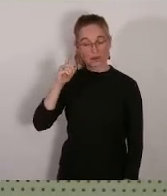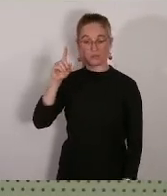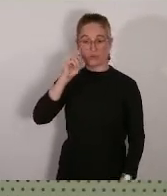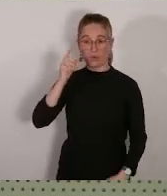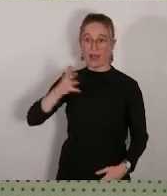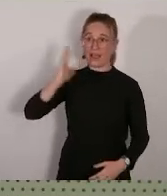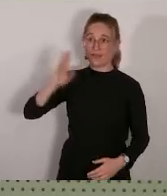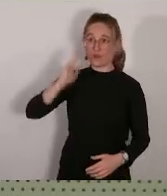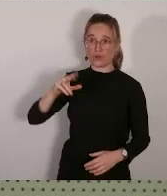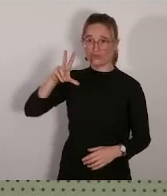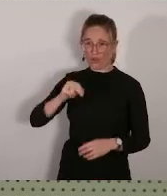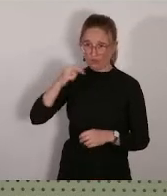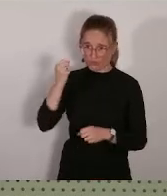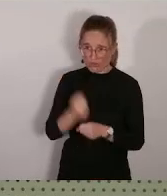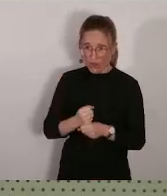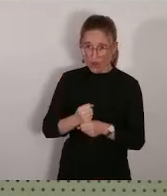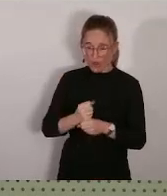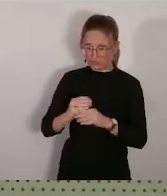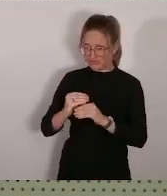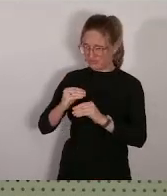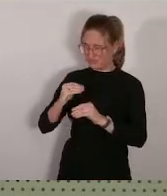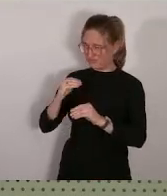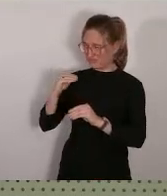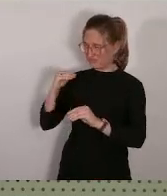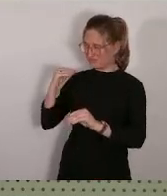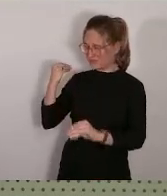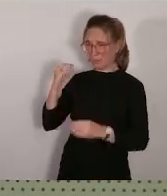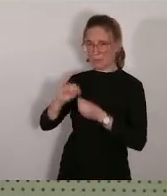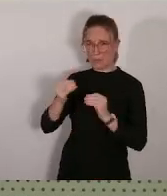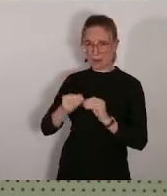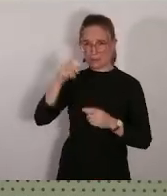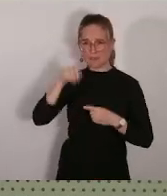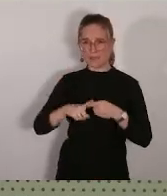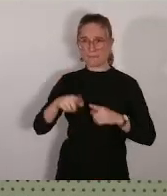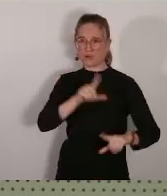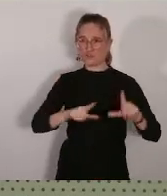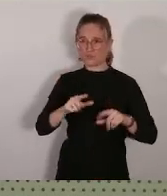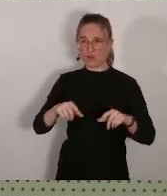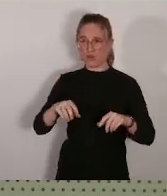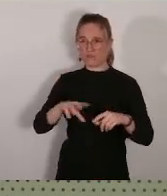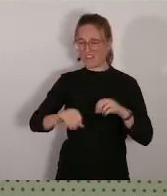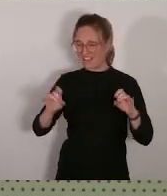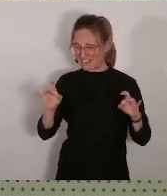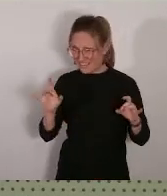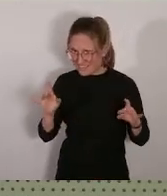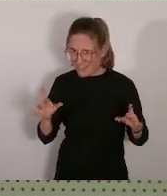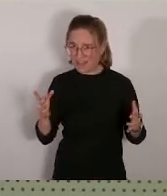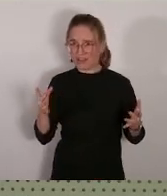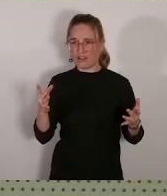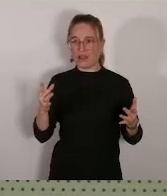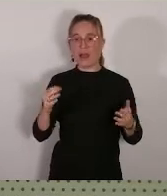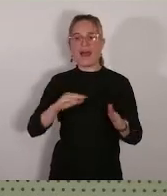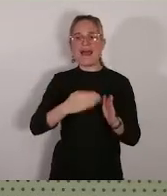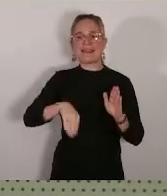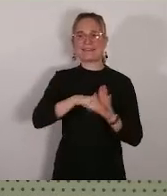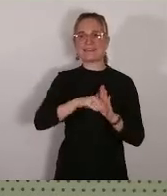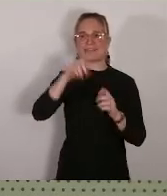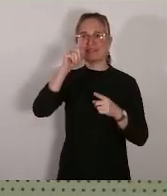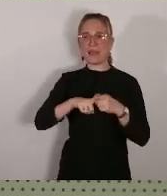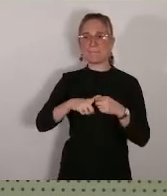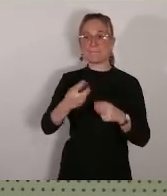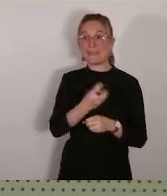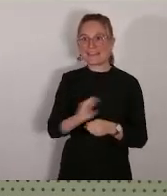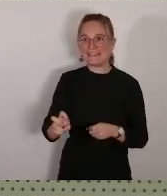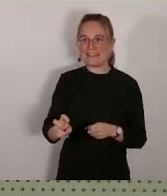'incurie sur ces logements là parce qu'on a eu la rue d'Aubagne parce qu'on a eu des arrêtés de péril j'en signe 30 par mois actuellement je fais